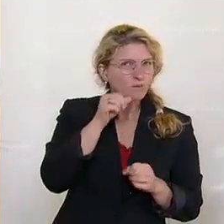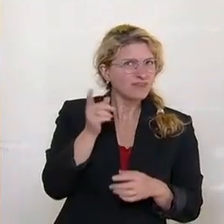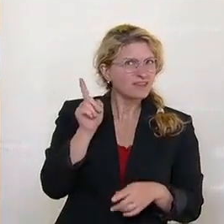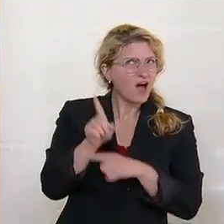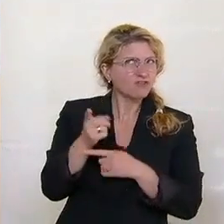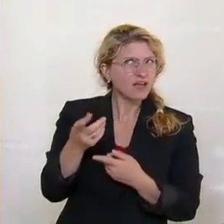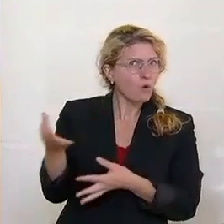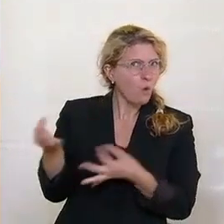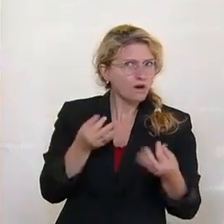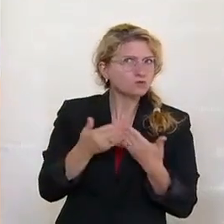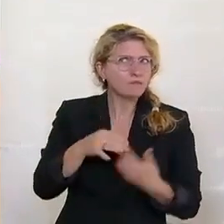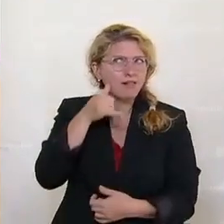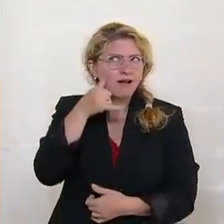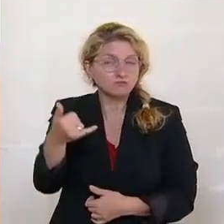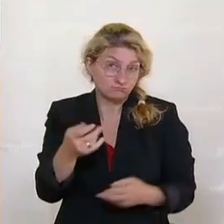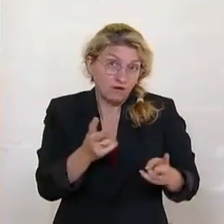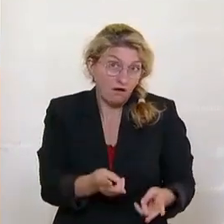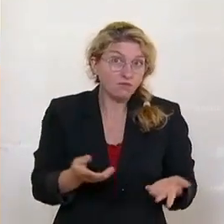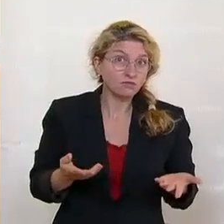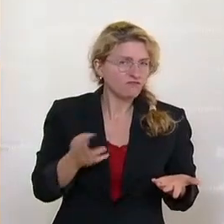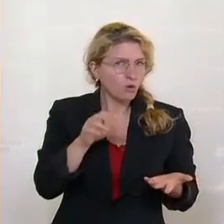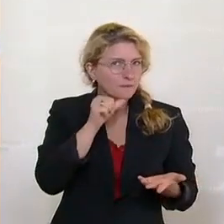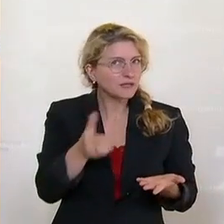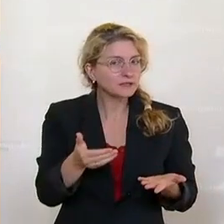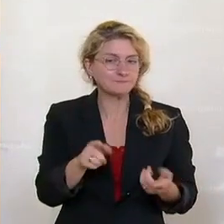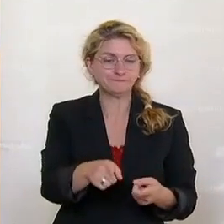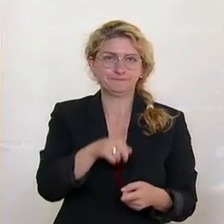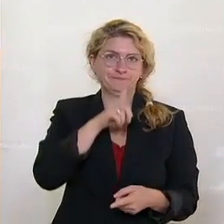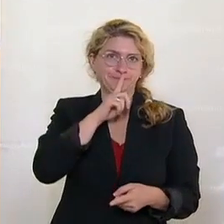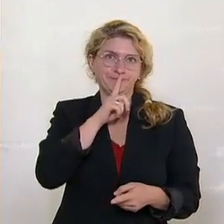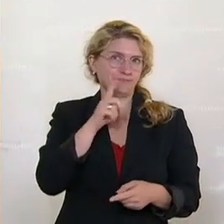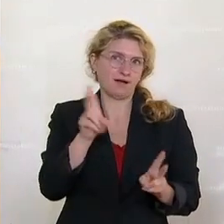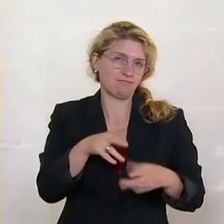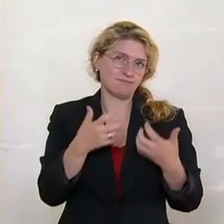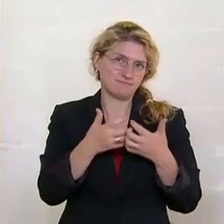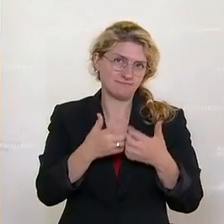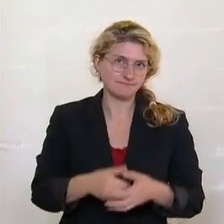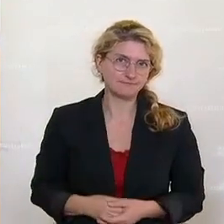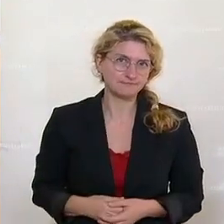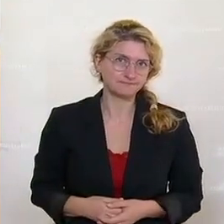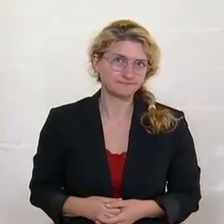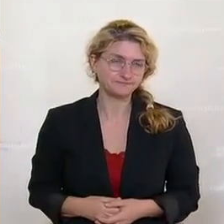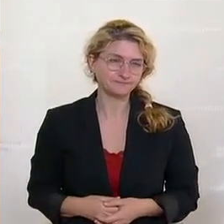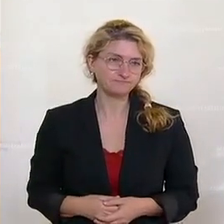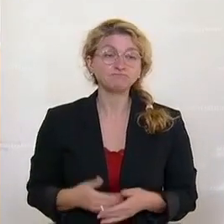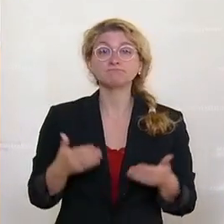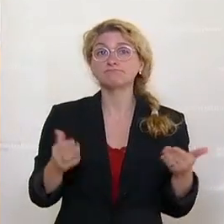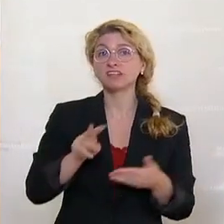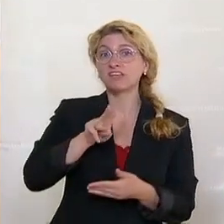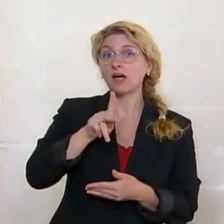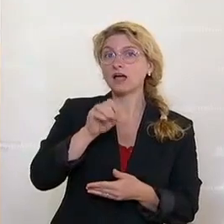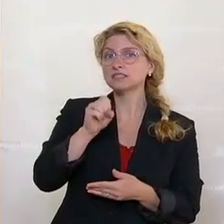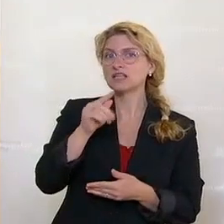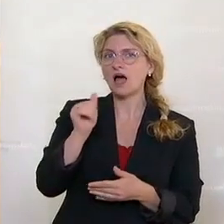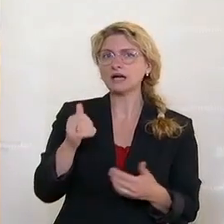eingeholt hat, das hätte man können, darüber konnte er uns nicht Aufschluss geben. Die WK-StA wird dann